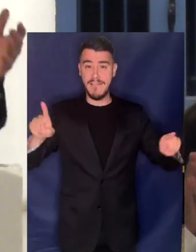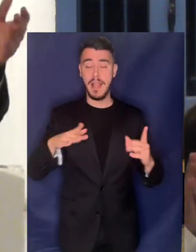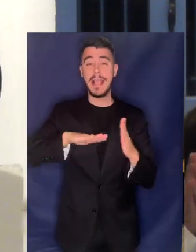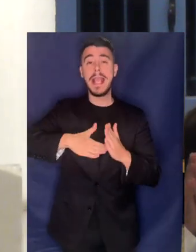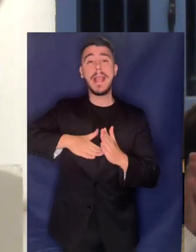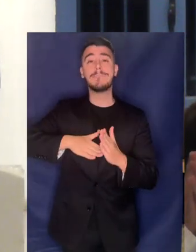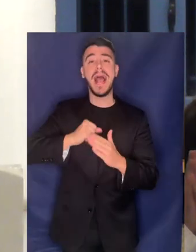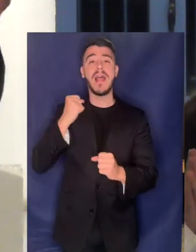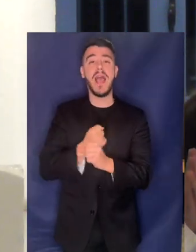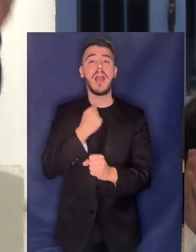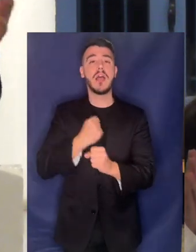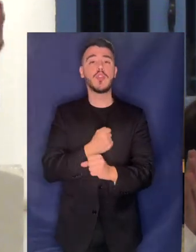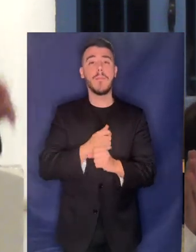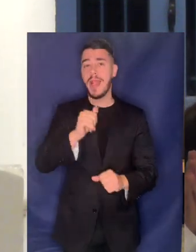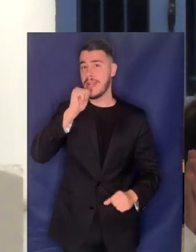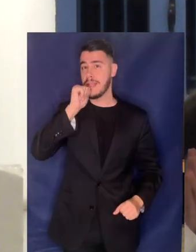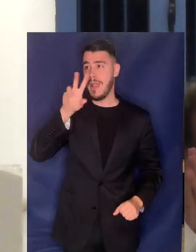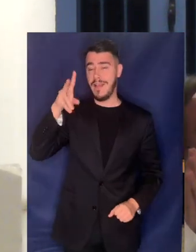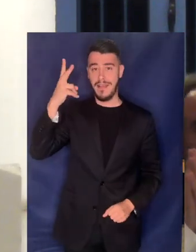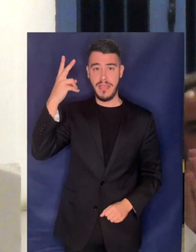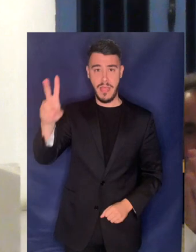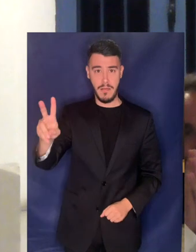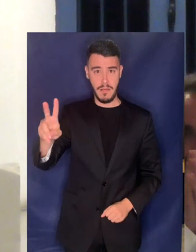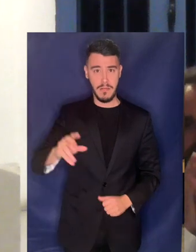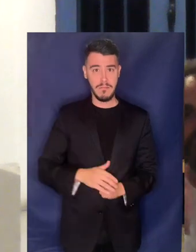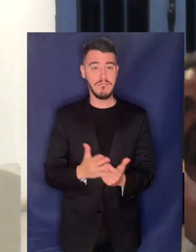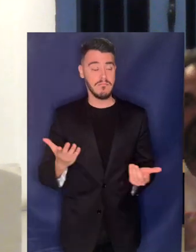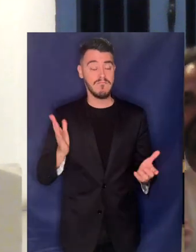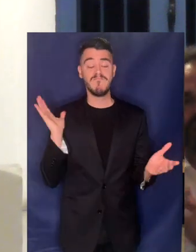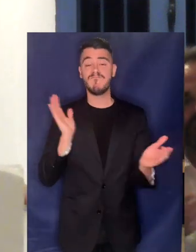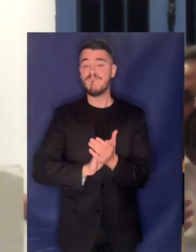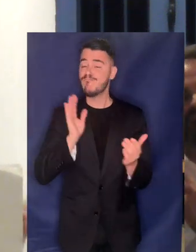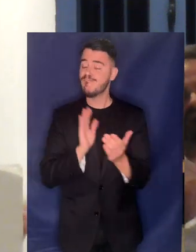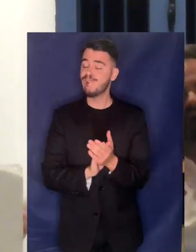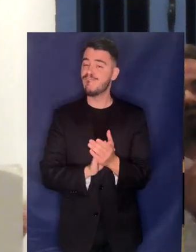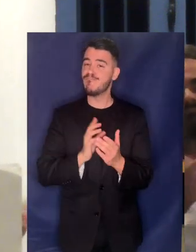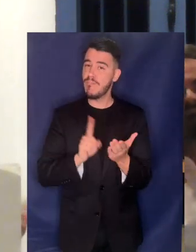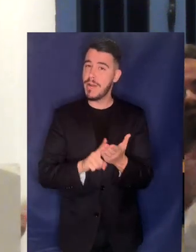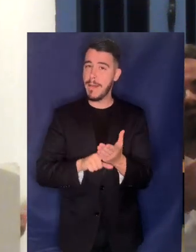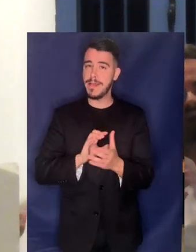και αξίζει ένα πολύ τερμό χειροκρότημα για αυτή την προσπάθεια που έγινε